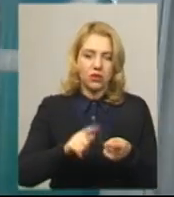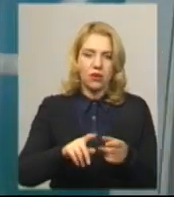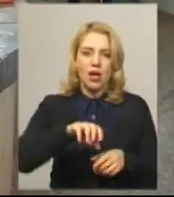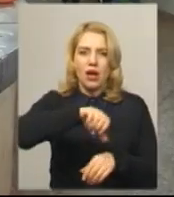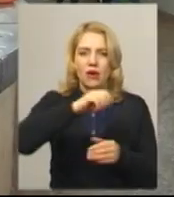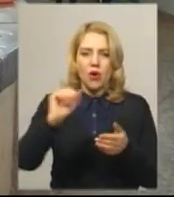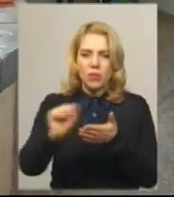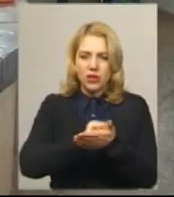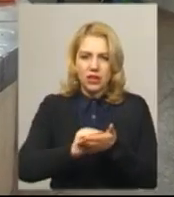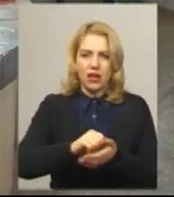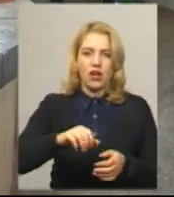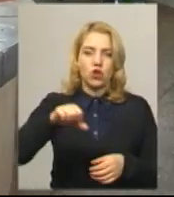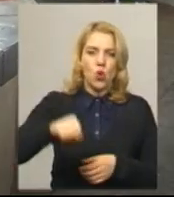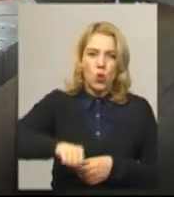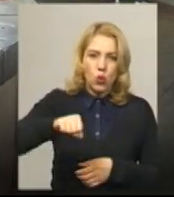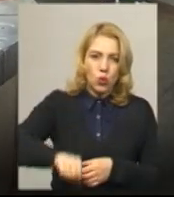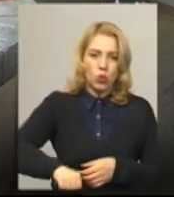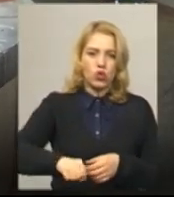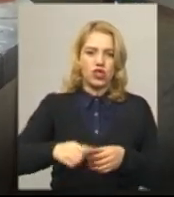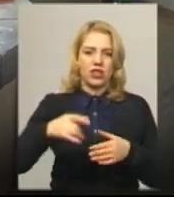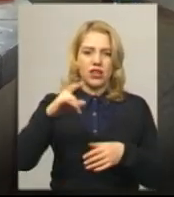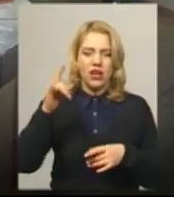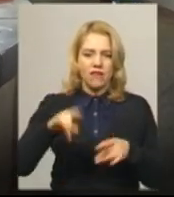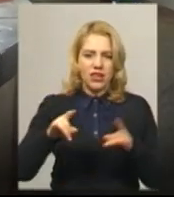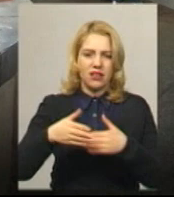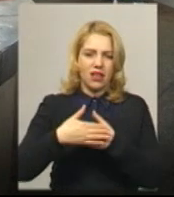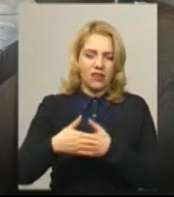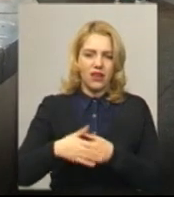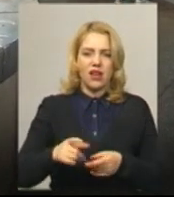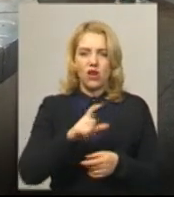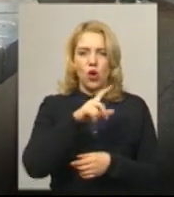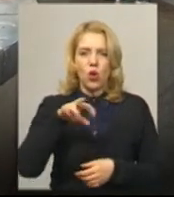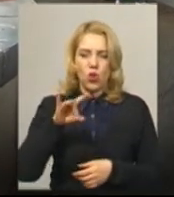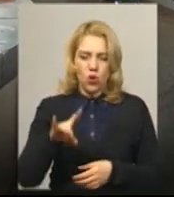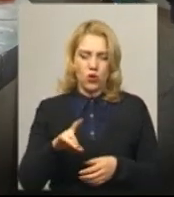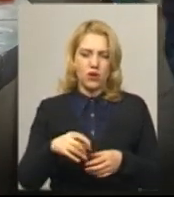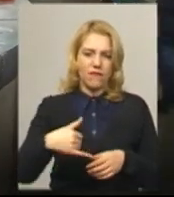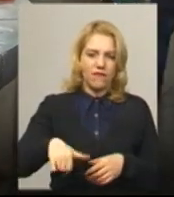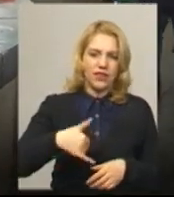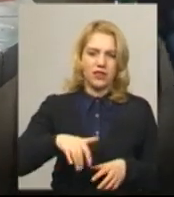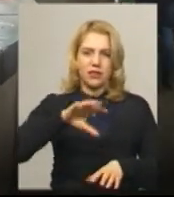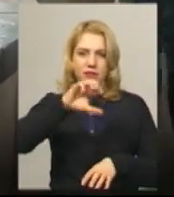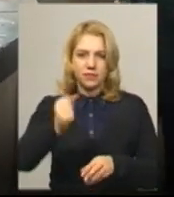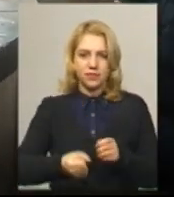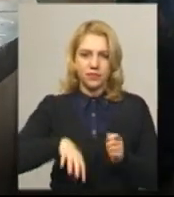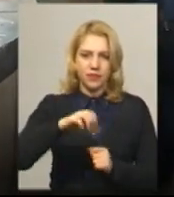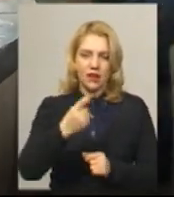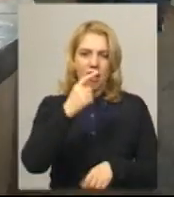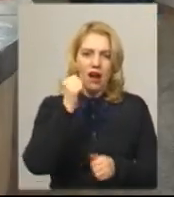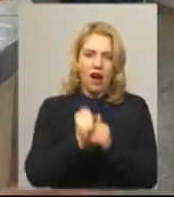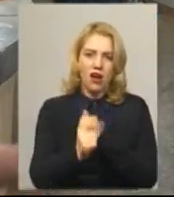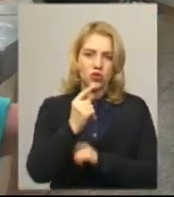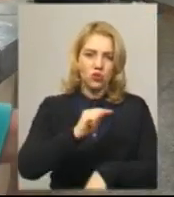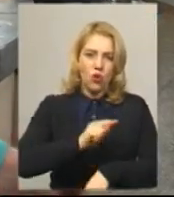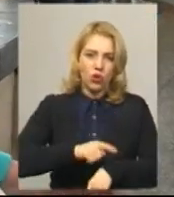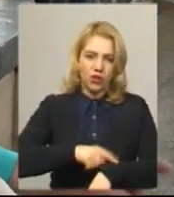підлогу тощо. Хлоріруємо, з відер хлоркою обробляємо, і так само ручки через кожну годину хлоріруються.